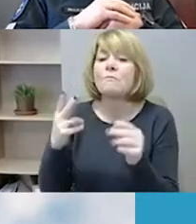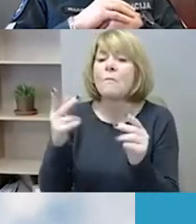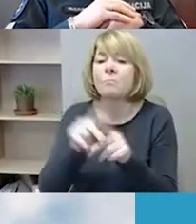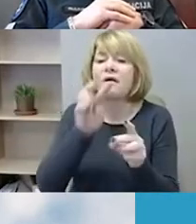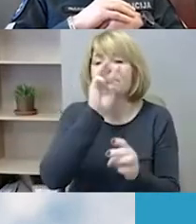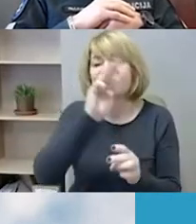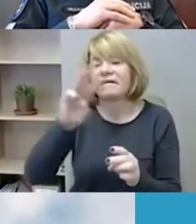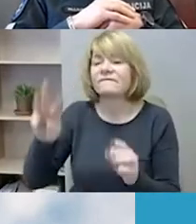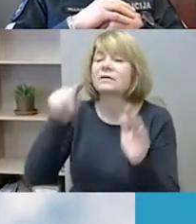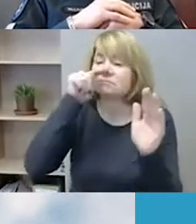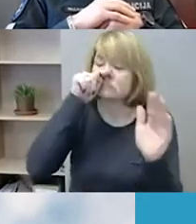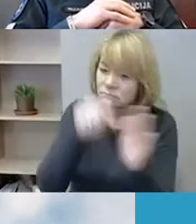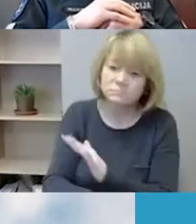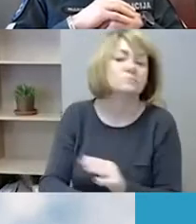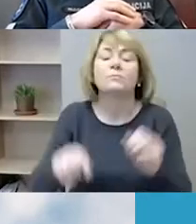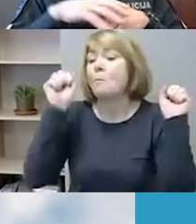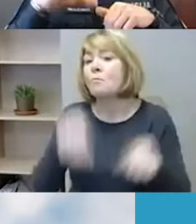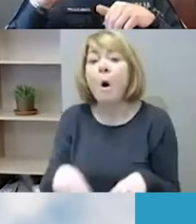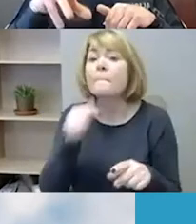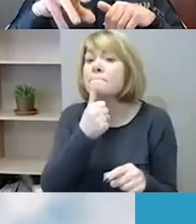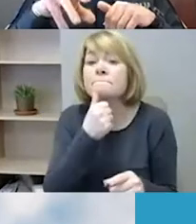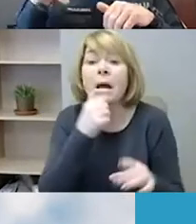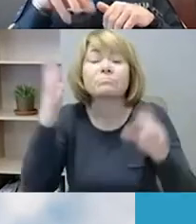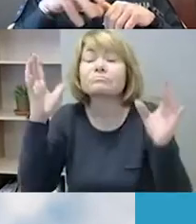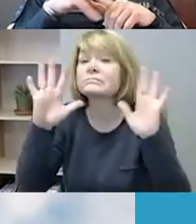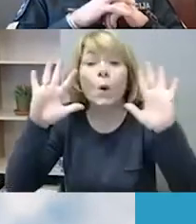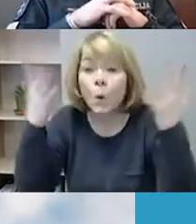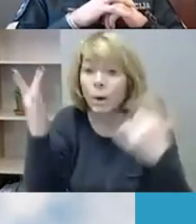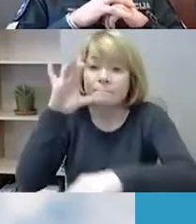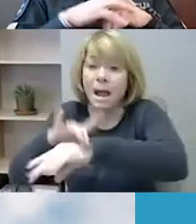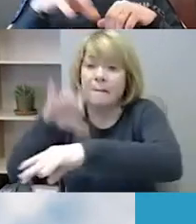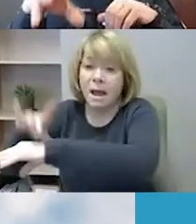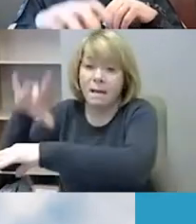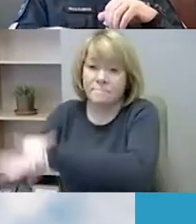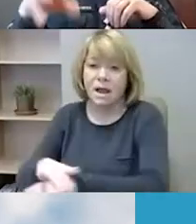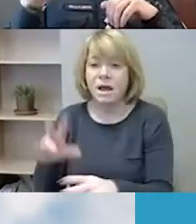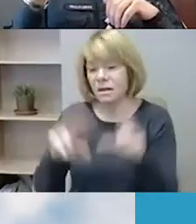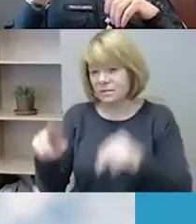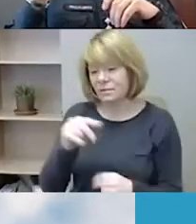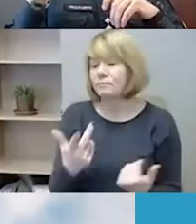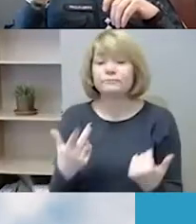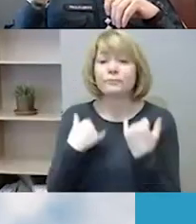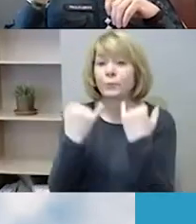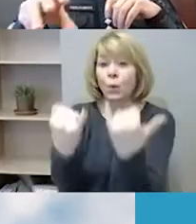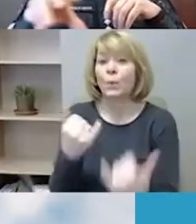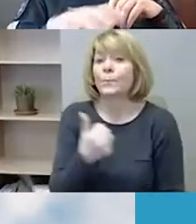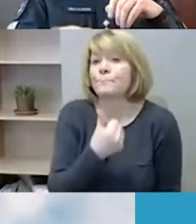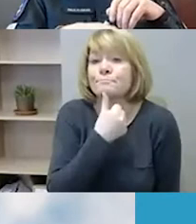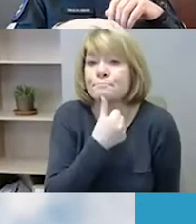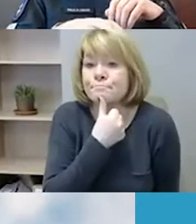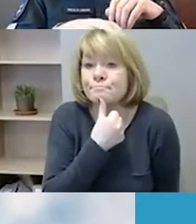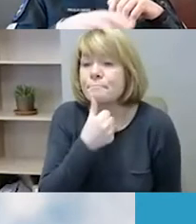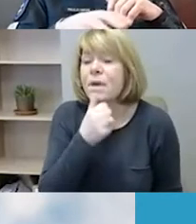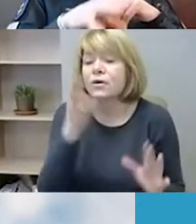greitai identifikuoti tam tikras rizikas, rizikingas vietas. Na, pavyzdžiui, kažkoks jautrus